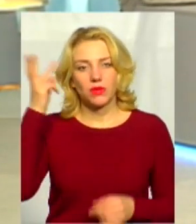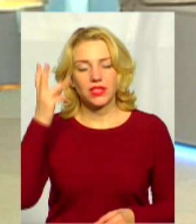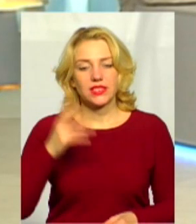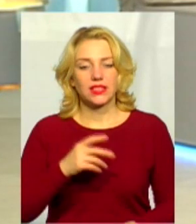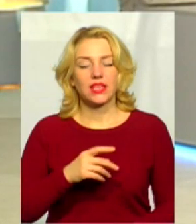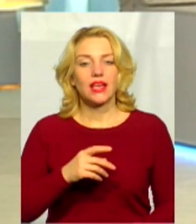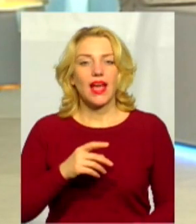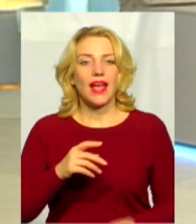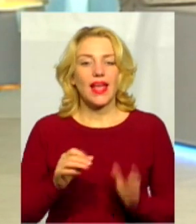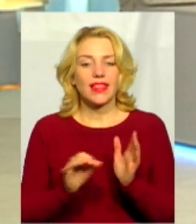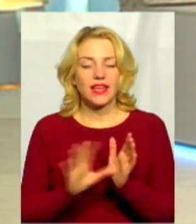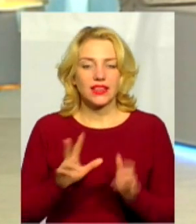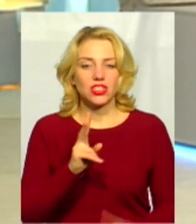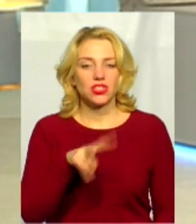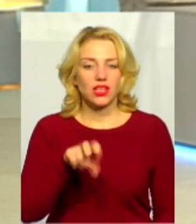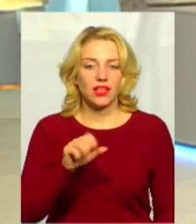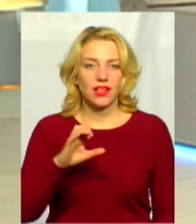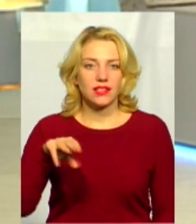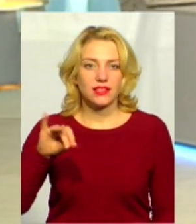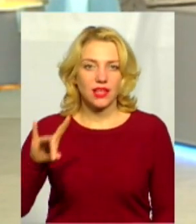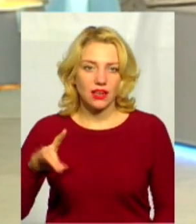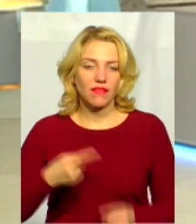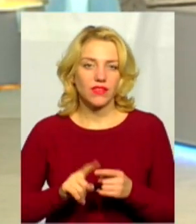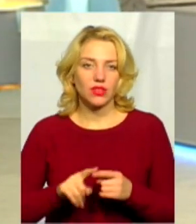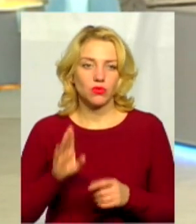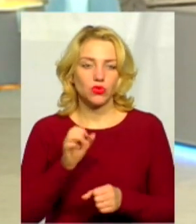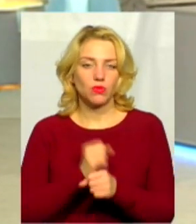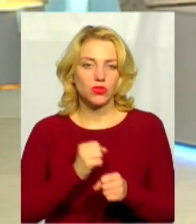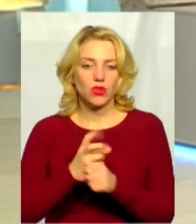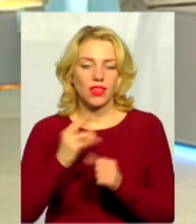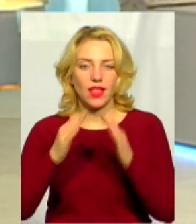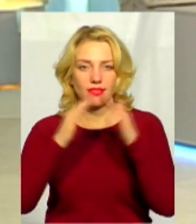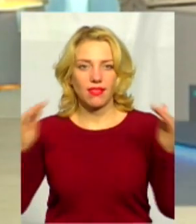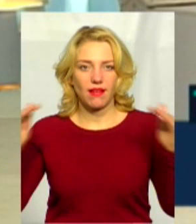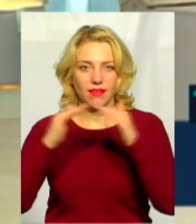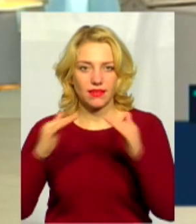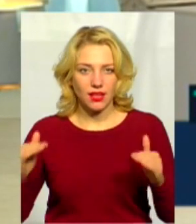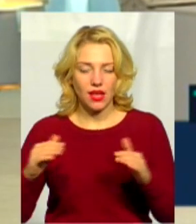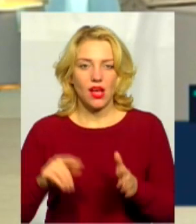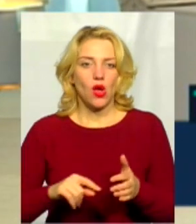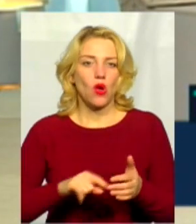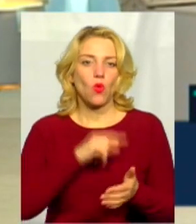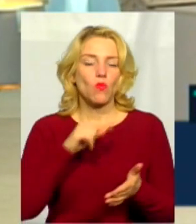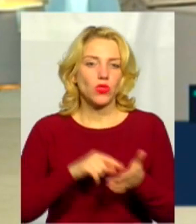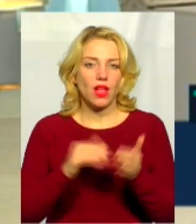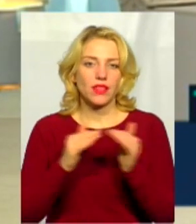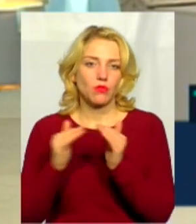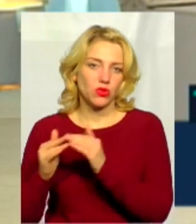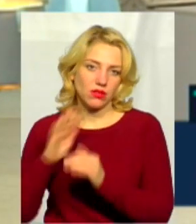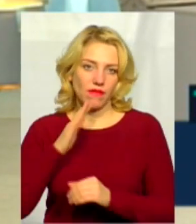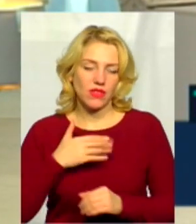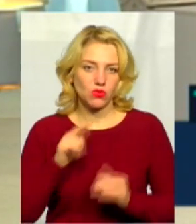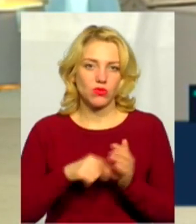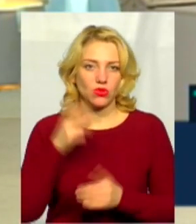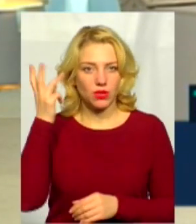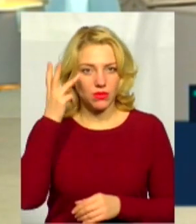кластер, він опрацьовував, дивився на дахи комунальних будинків нашого міста Хмельницького, щоб